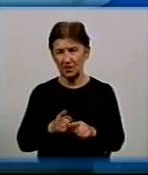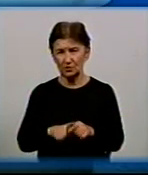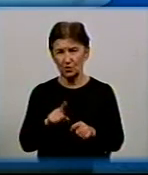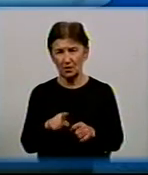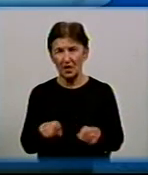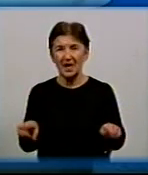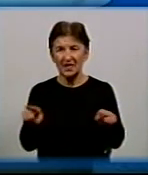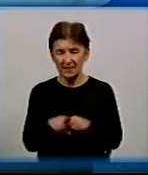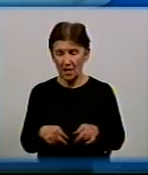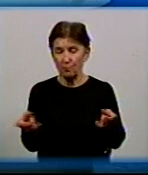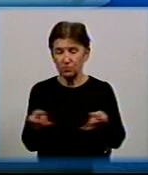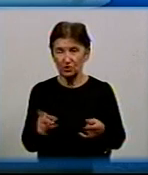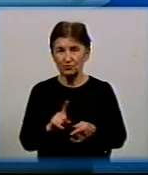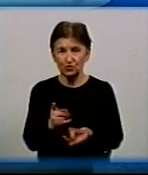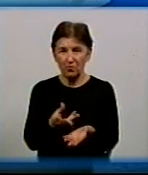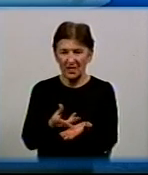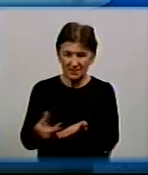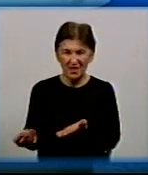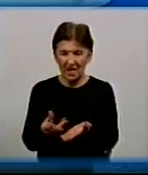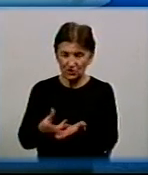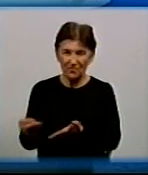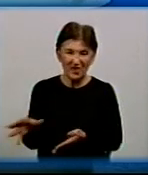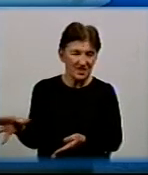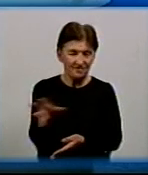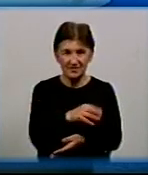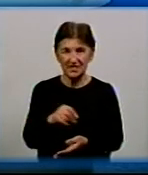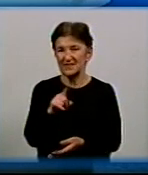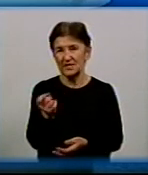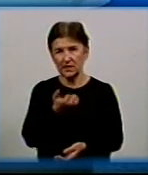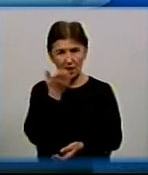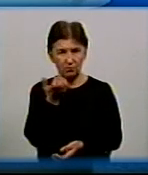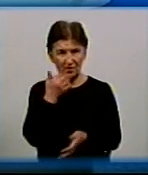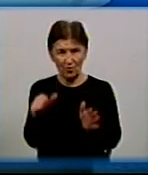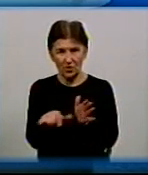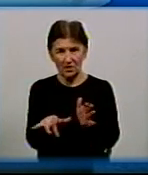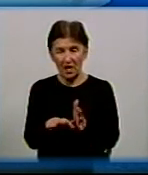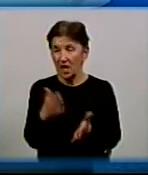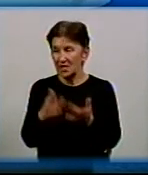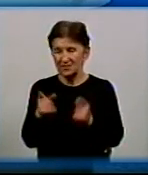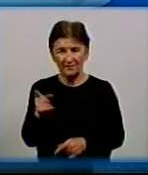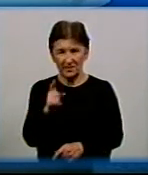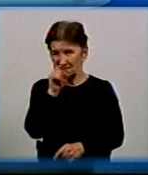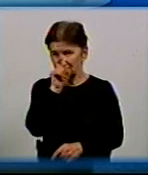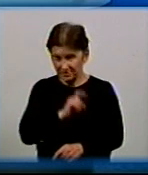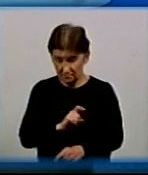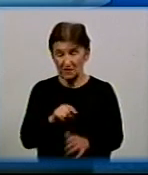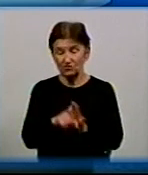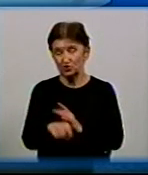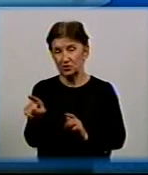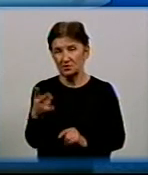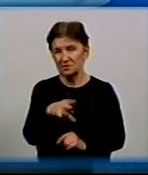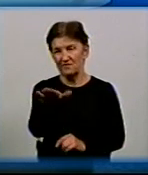так і потрібно, щоб сплачували всі за теплову енергію, за якісну теплову енергію. Якщо вона не якісна, то потрібно визивати